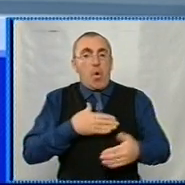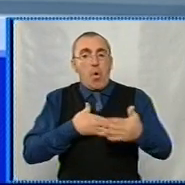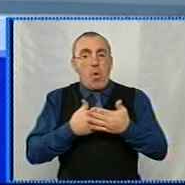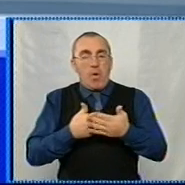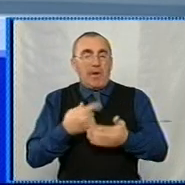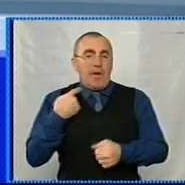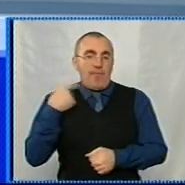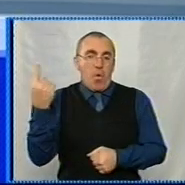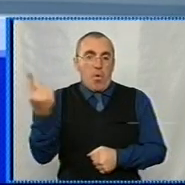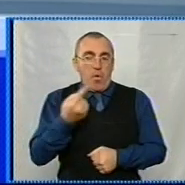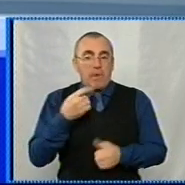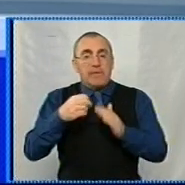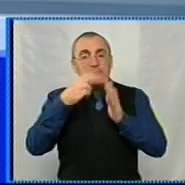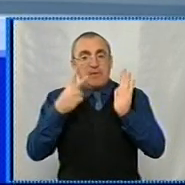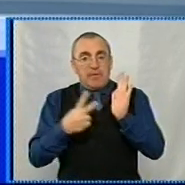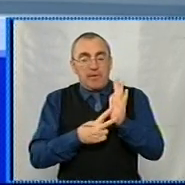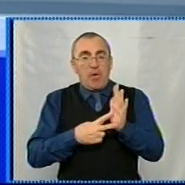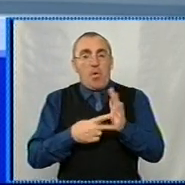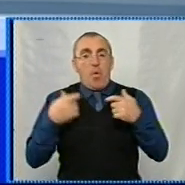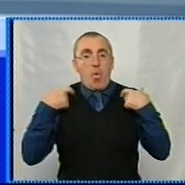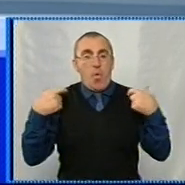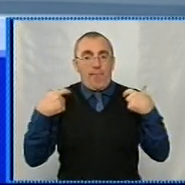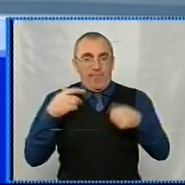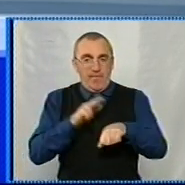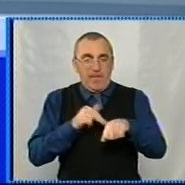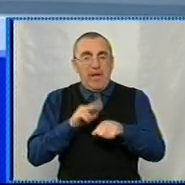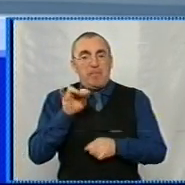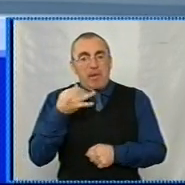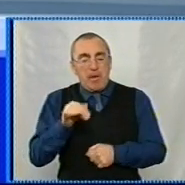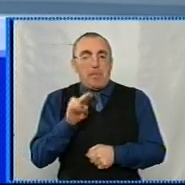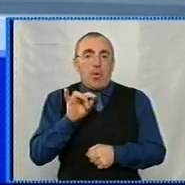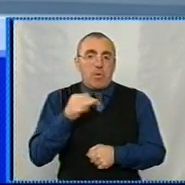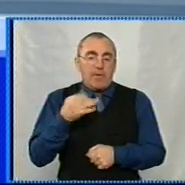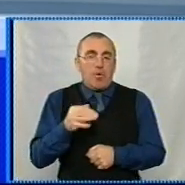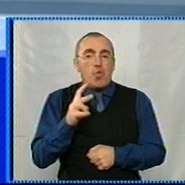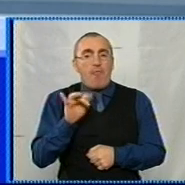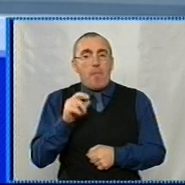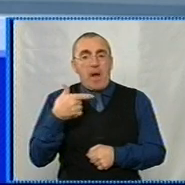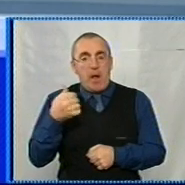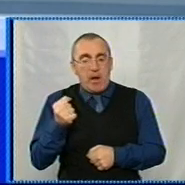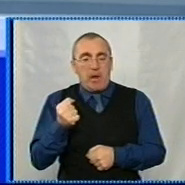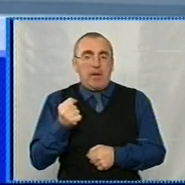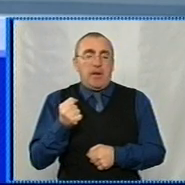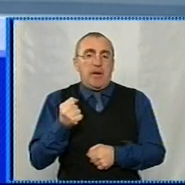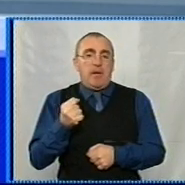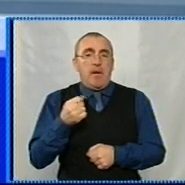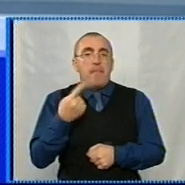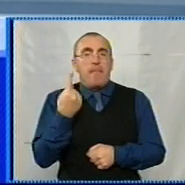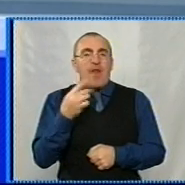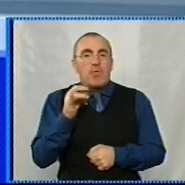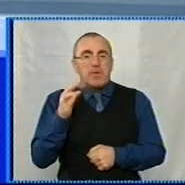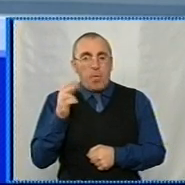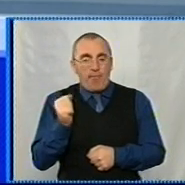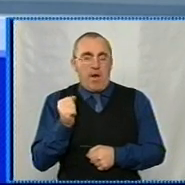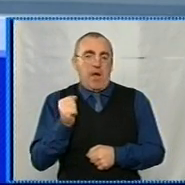Кіровоградської області. 17 офіцерів поліції працюватимуть у Дмитрівській, Приютівській, Новопрайській, Попельнастівській, Паровозванівській